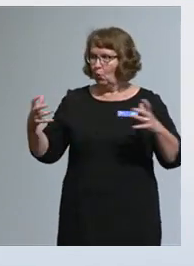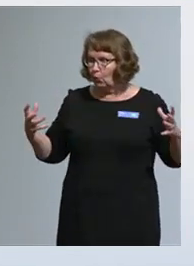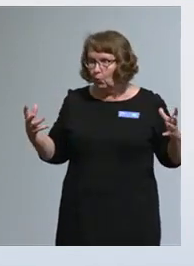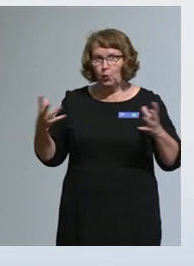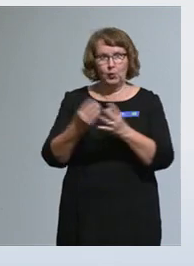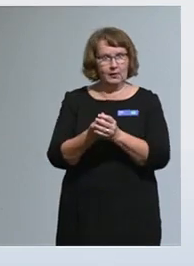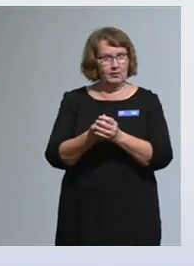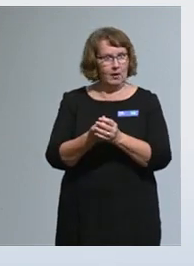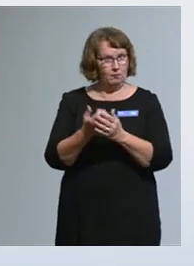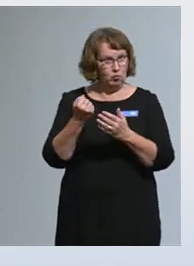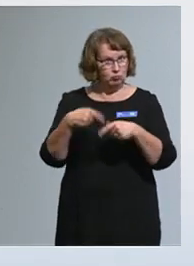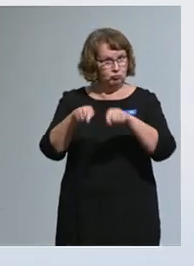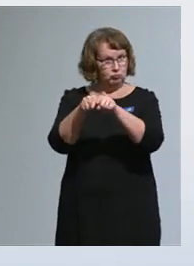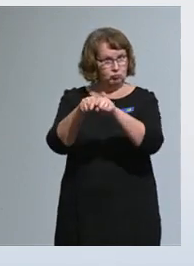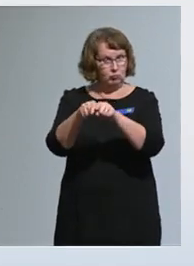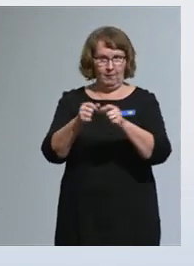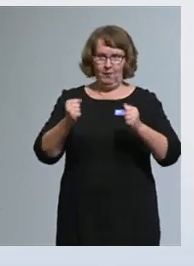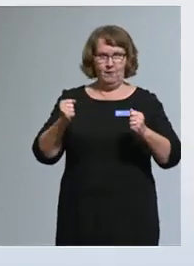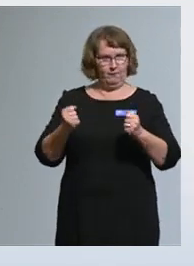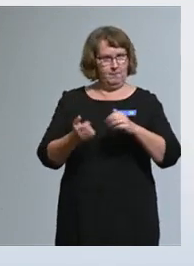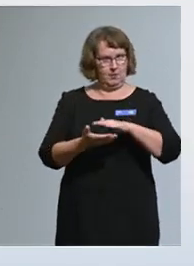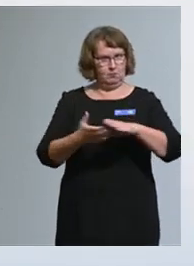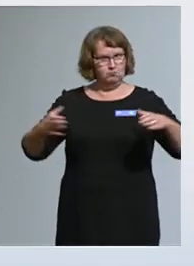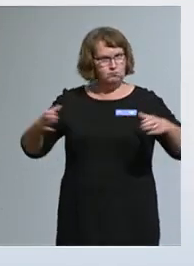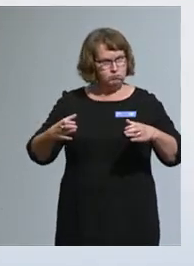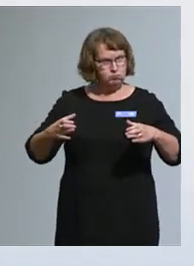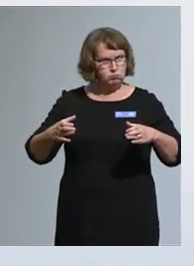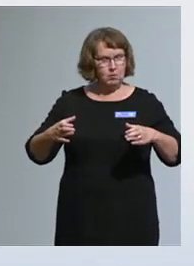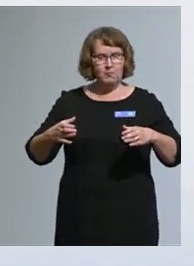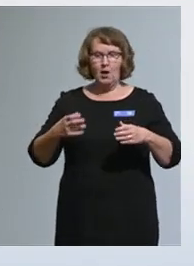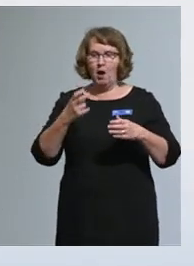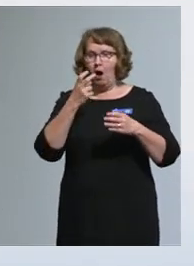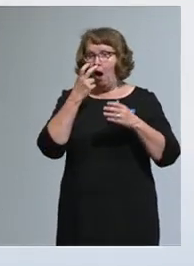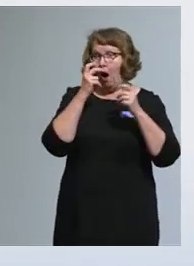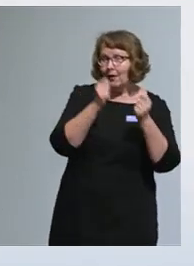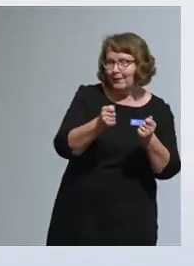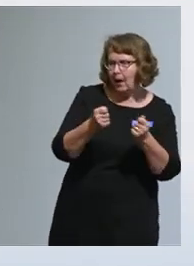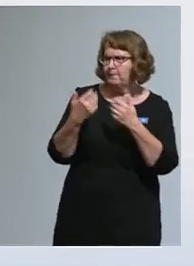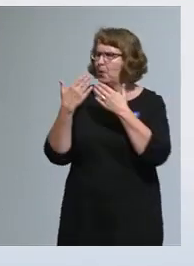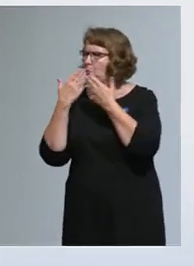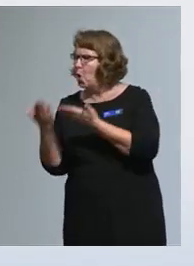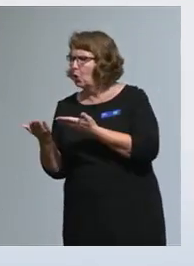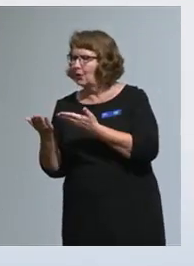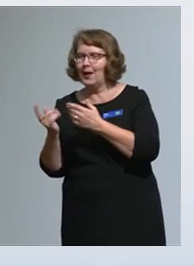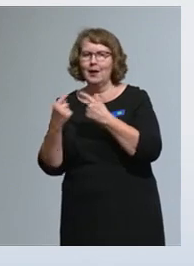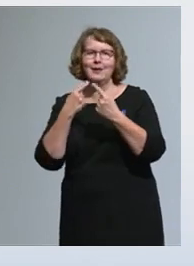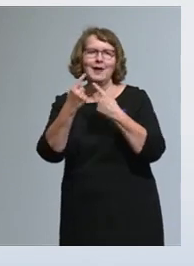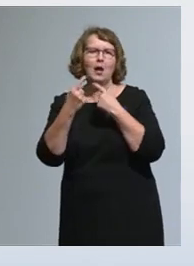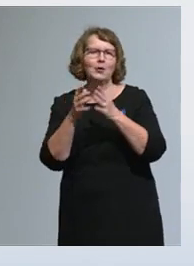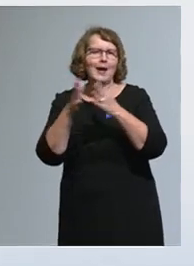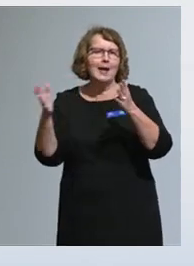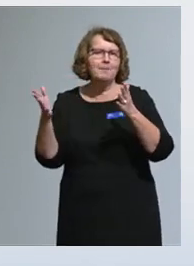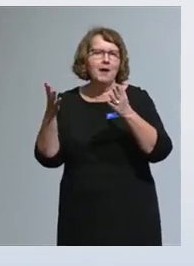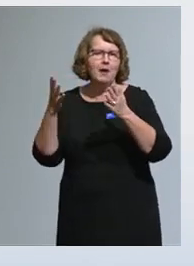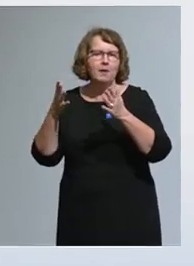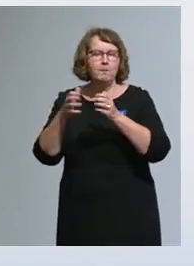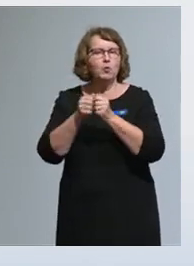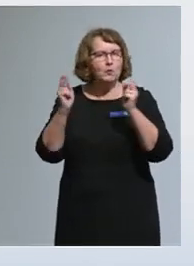Pyrimme edistämään sekä hakijoiden että myöntäjien välistä dialogia sekä myös hakijoiden ja myöntäjien keskinäistä dialogia.